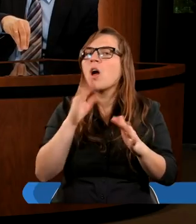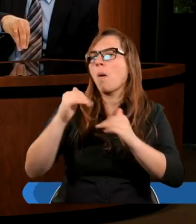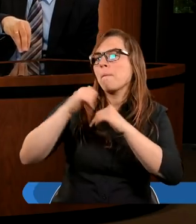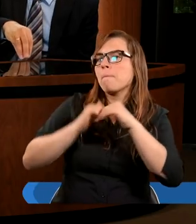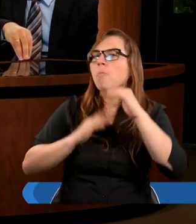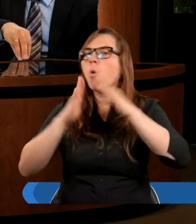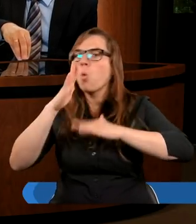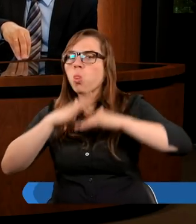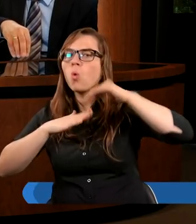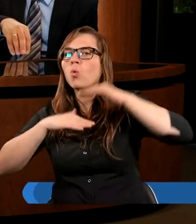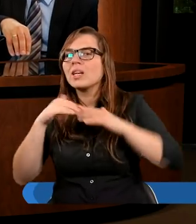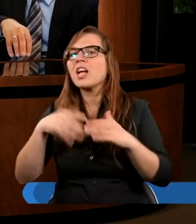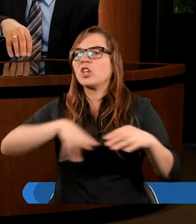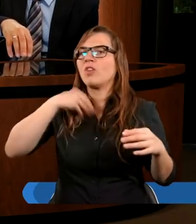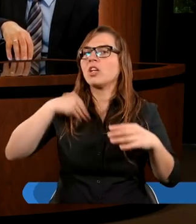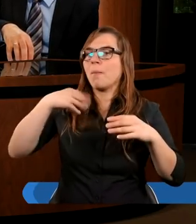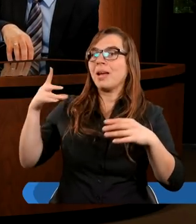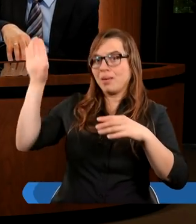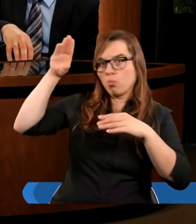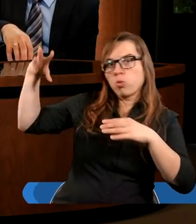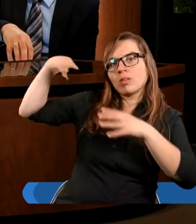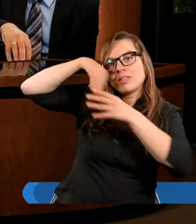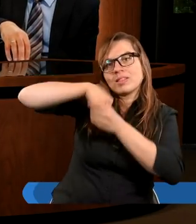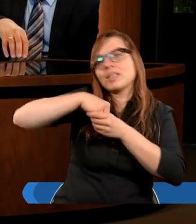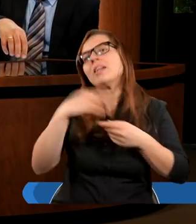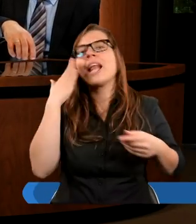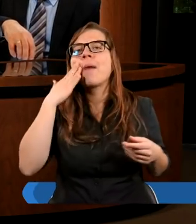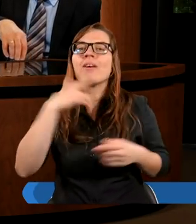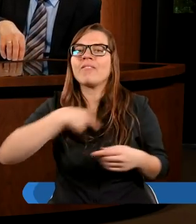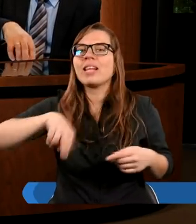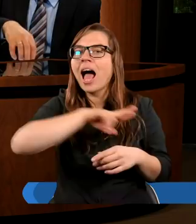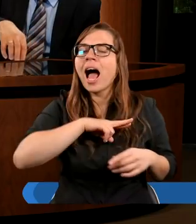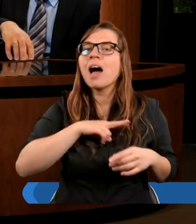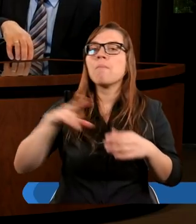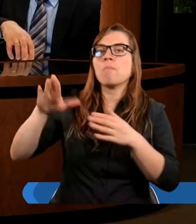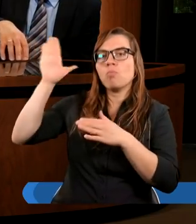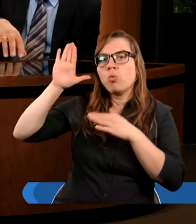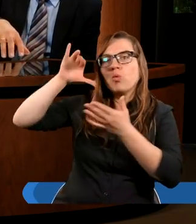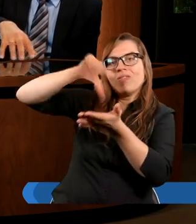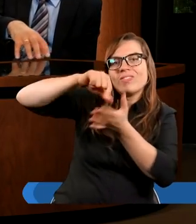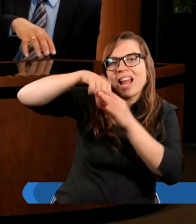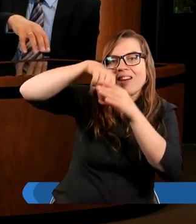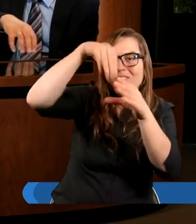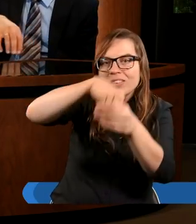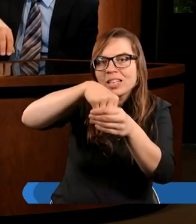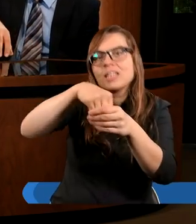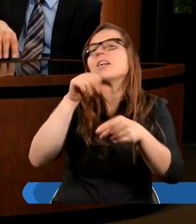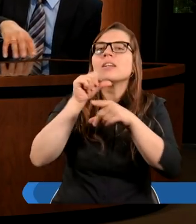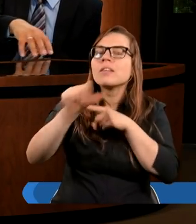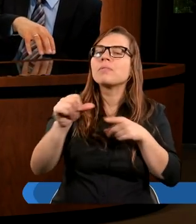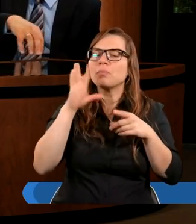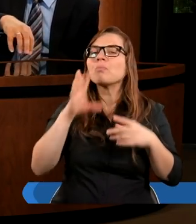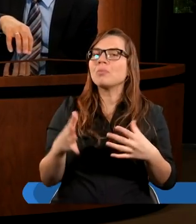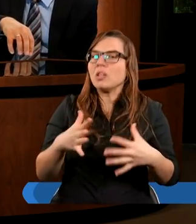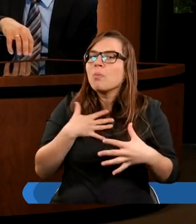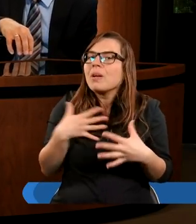zbudujcie mi świątynię, abym zamieszkał pośród was. Prawda? Czyli być na środku tam właśnie, gdzie jest cały lud